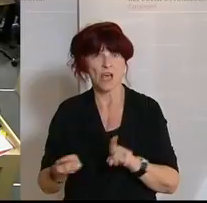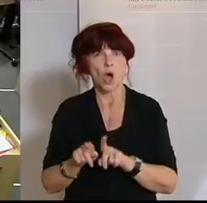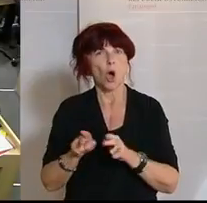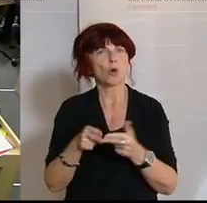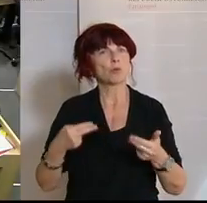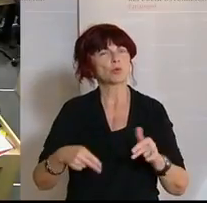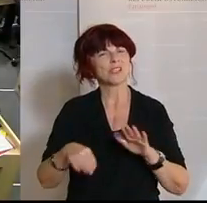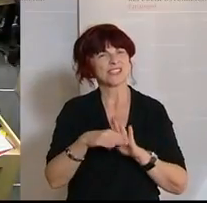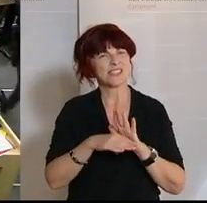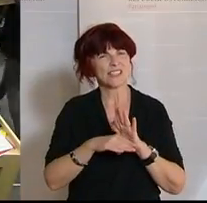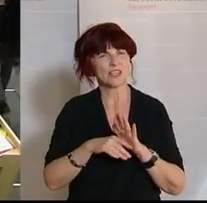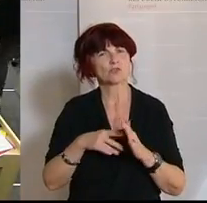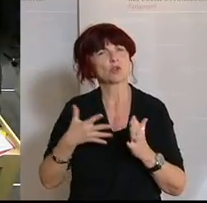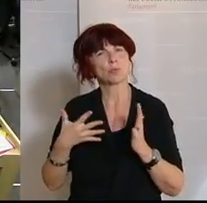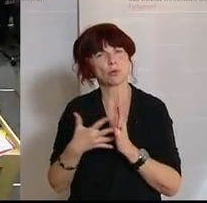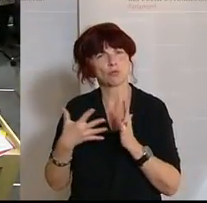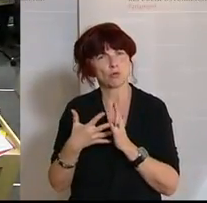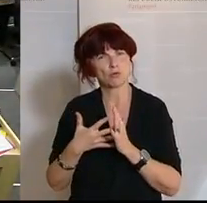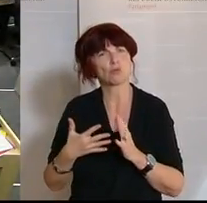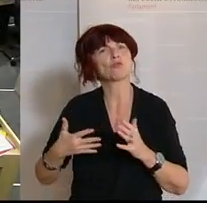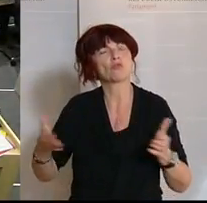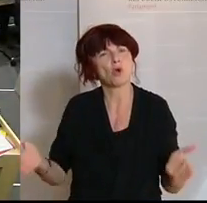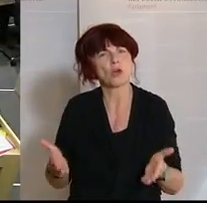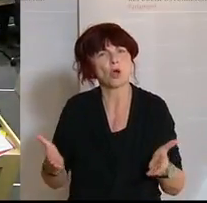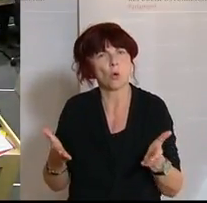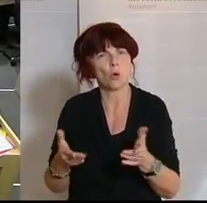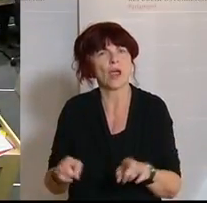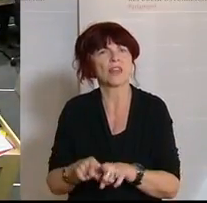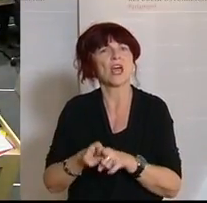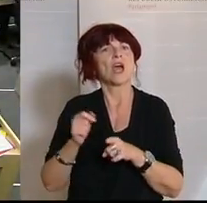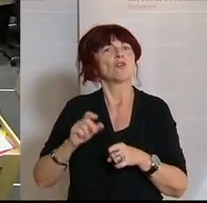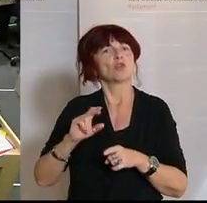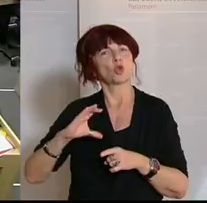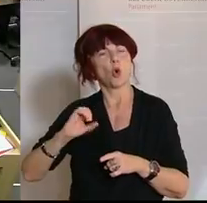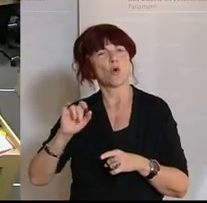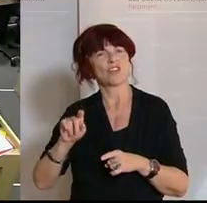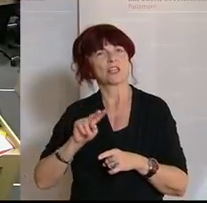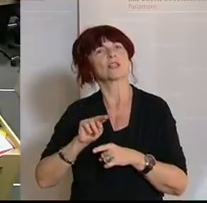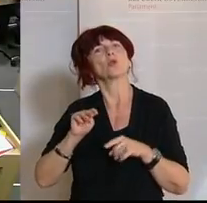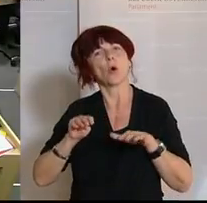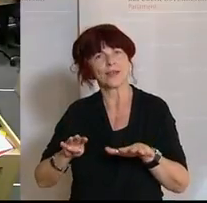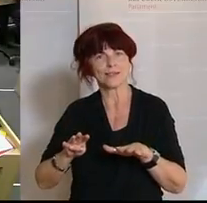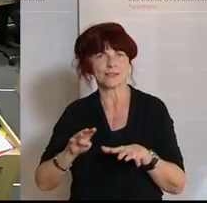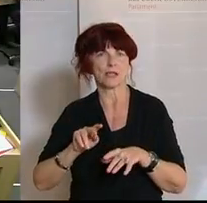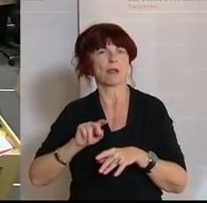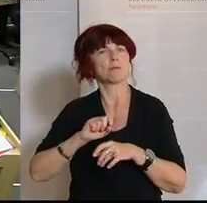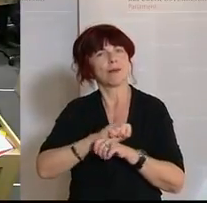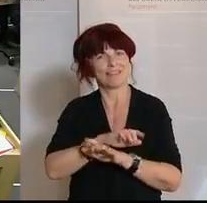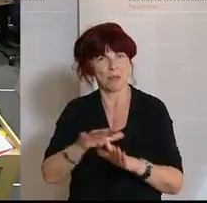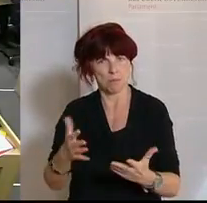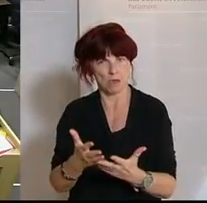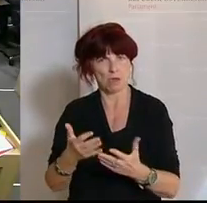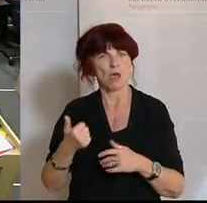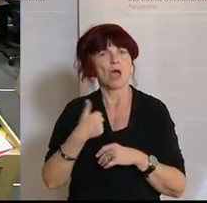finanzielle Vorkehrungen für den EEB-Garantiefonds und Förderung von Kurzarbeit auf europäischer Ebene.